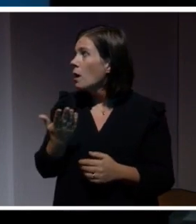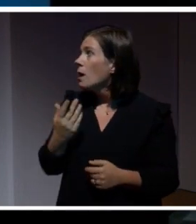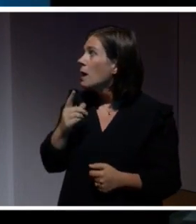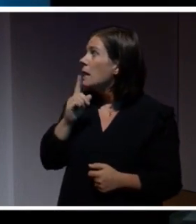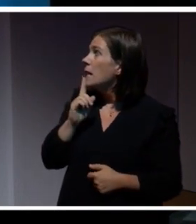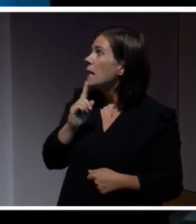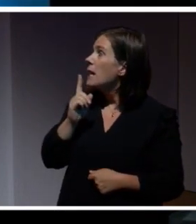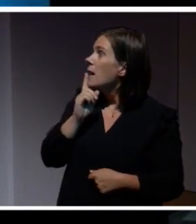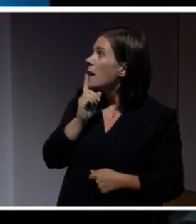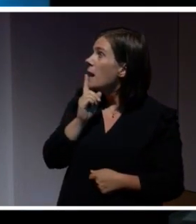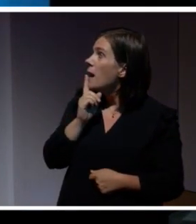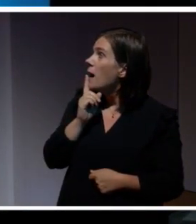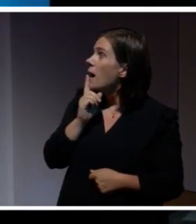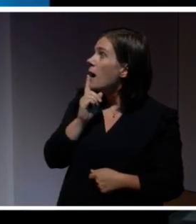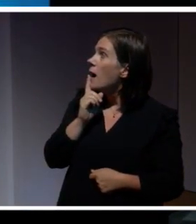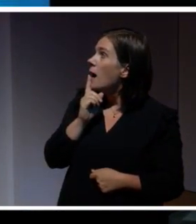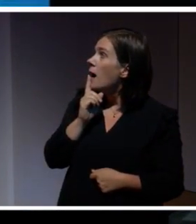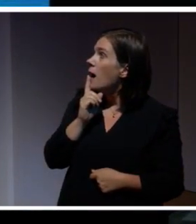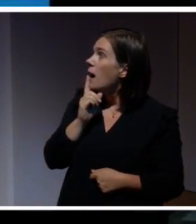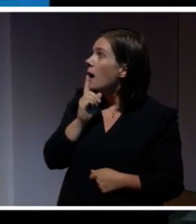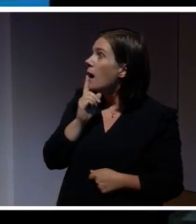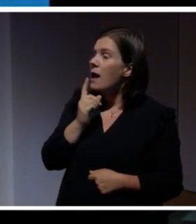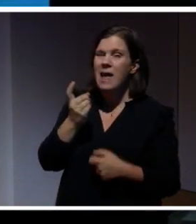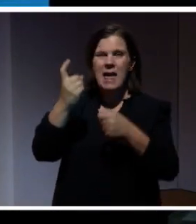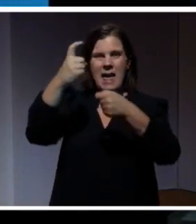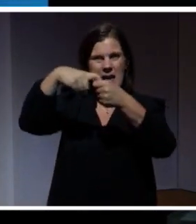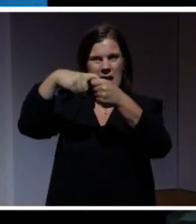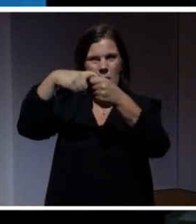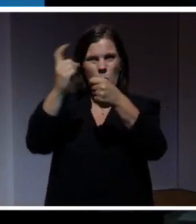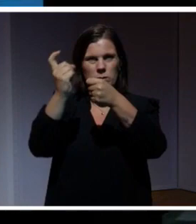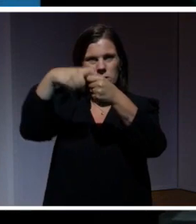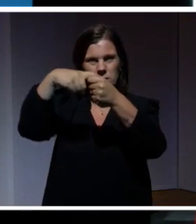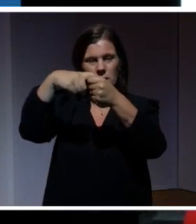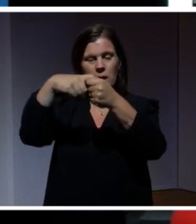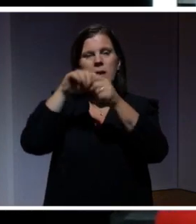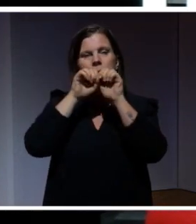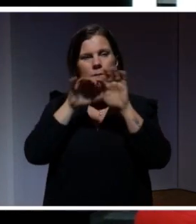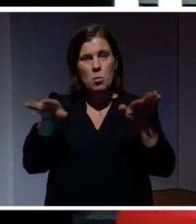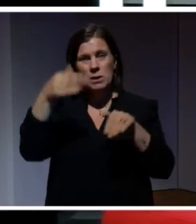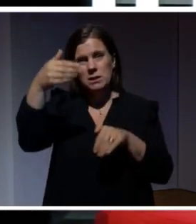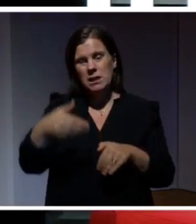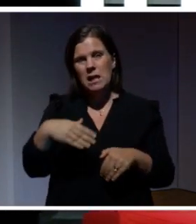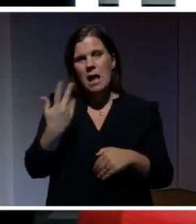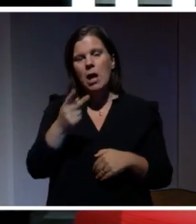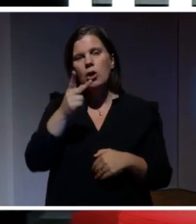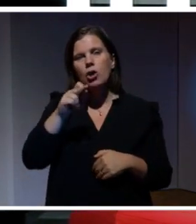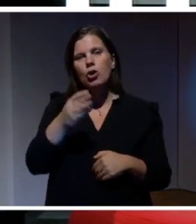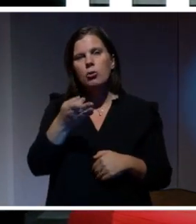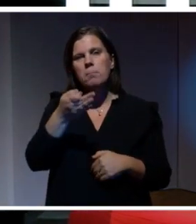hänglåset här uppe som visar att informationen på den här sidan är krypterad.